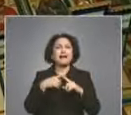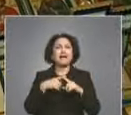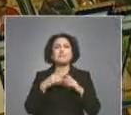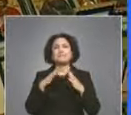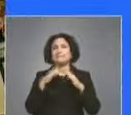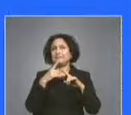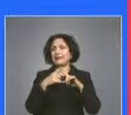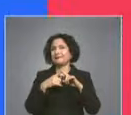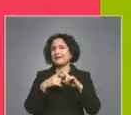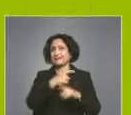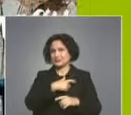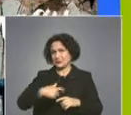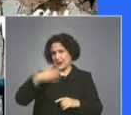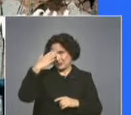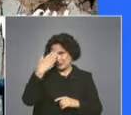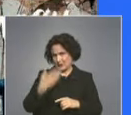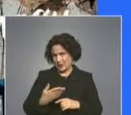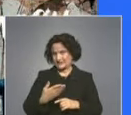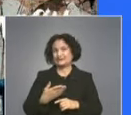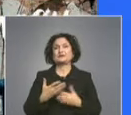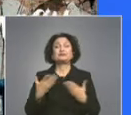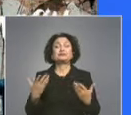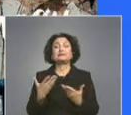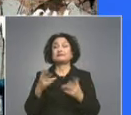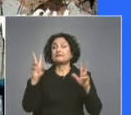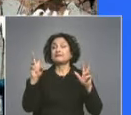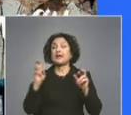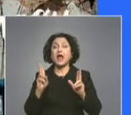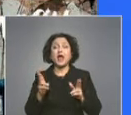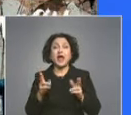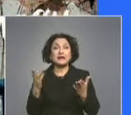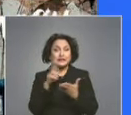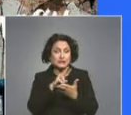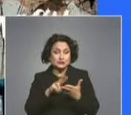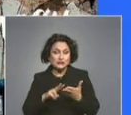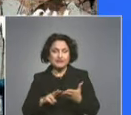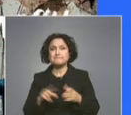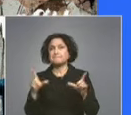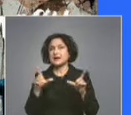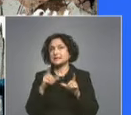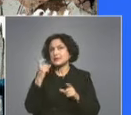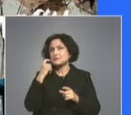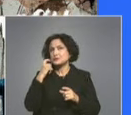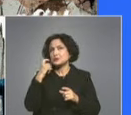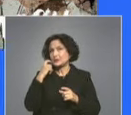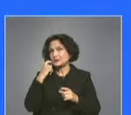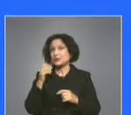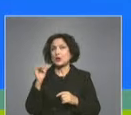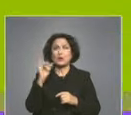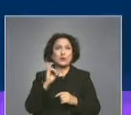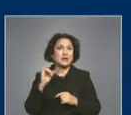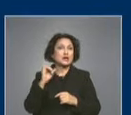националното достоинство. В рубриката «Как да четем» представяме магахански бусове и балади от Юли Шумарев.